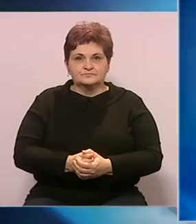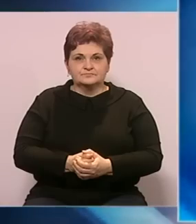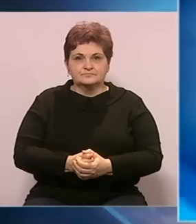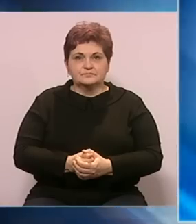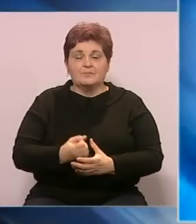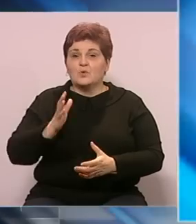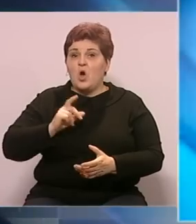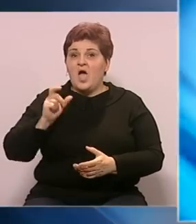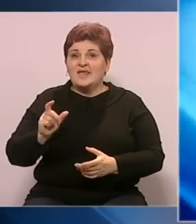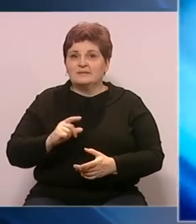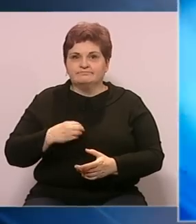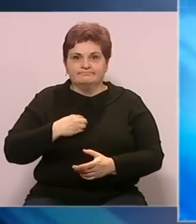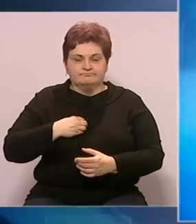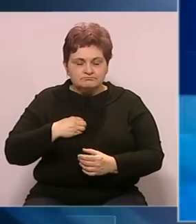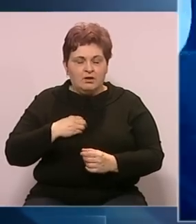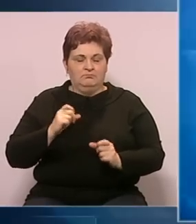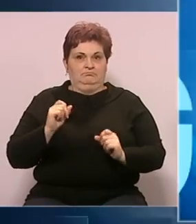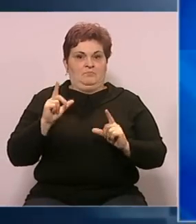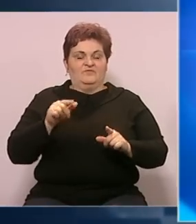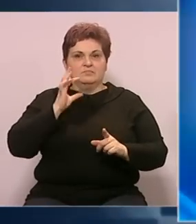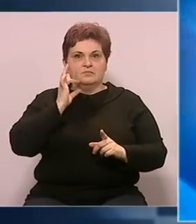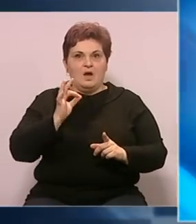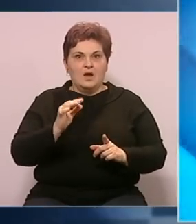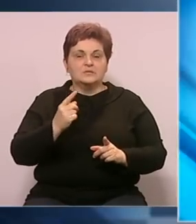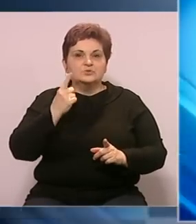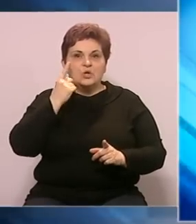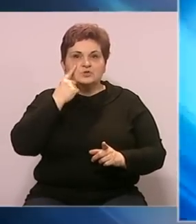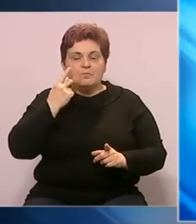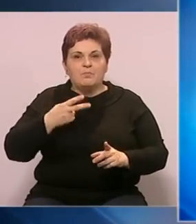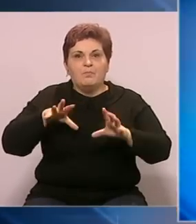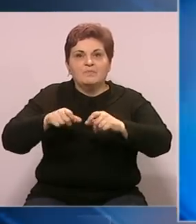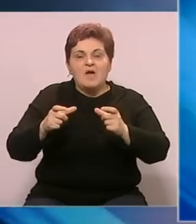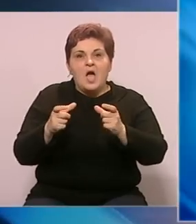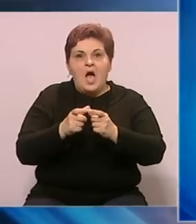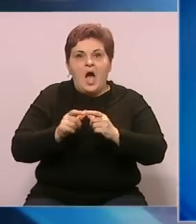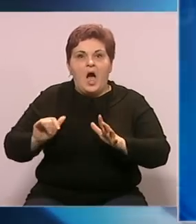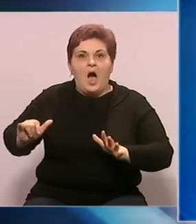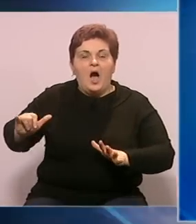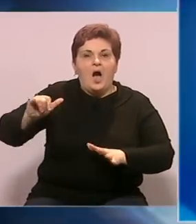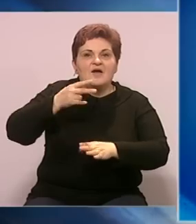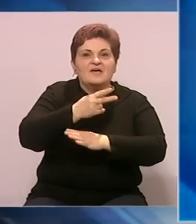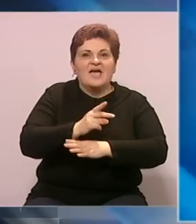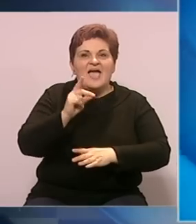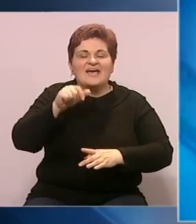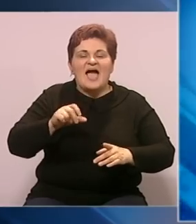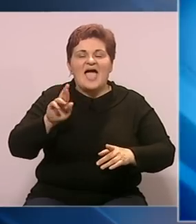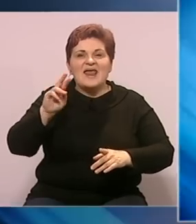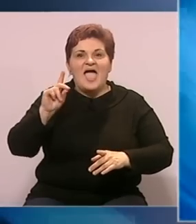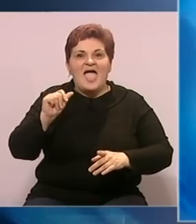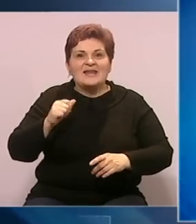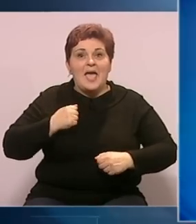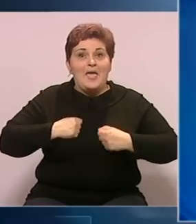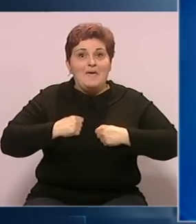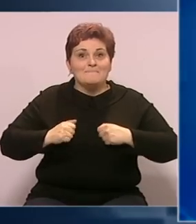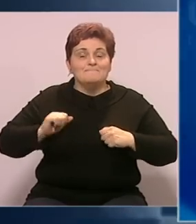Brojni građani neprijatno su se iznenadili ovih dana kada su pokušali rezervisati kartu za let sa avio kompanijom Ryanair sa Banja